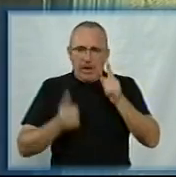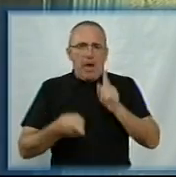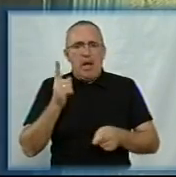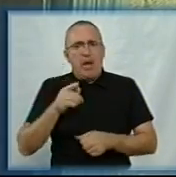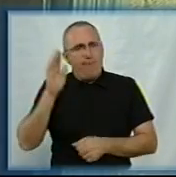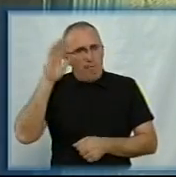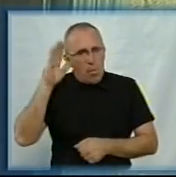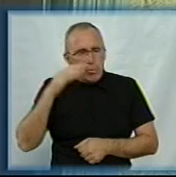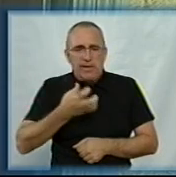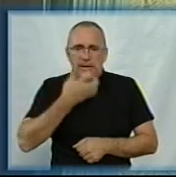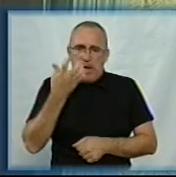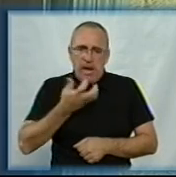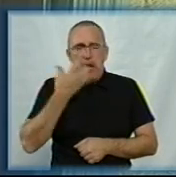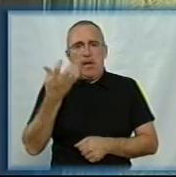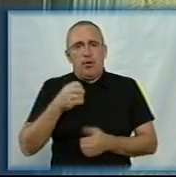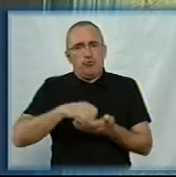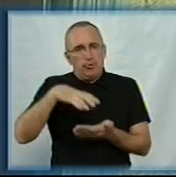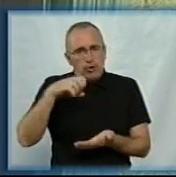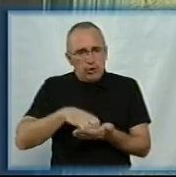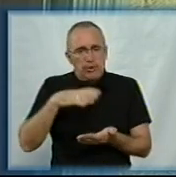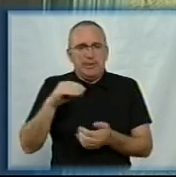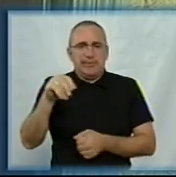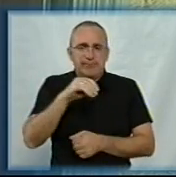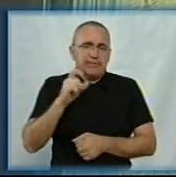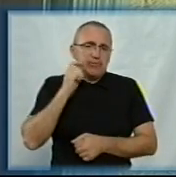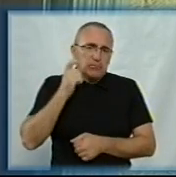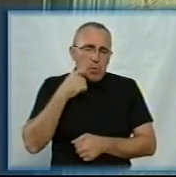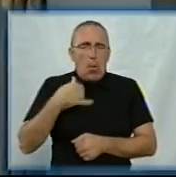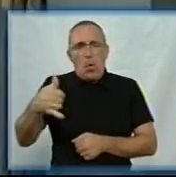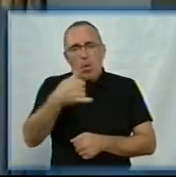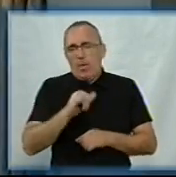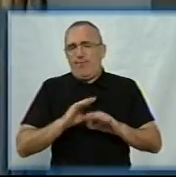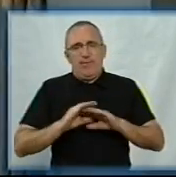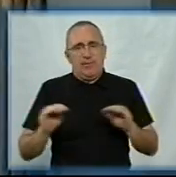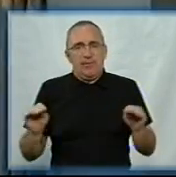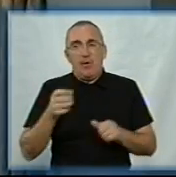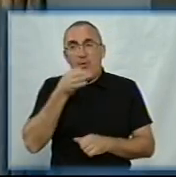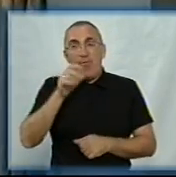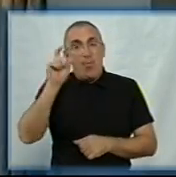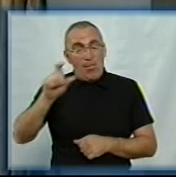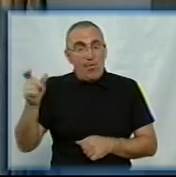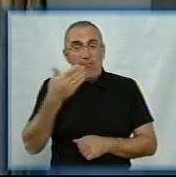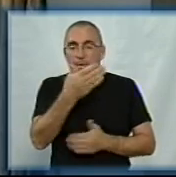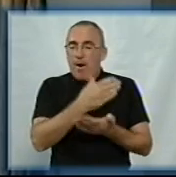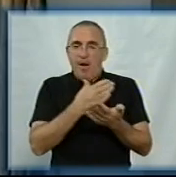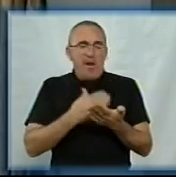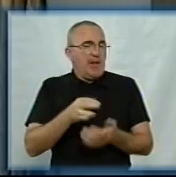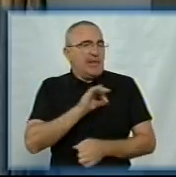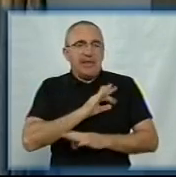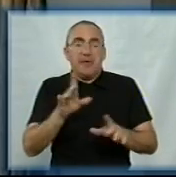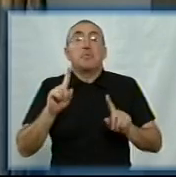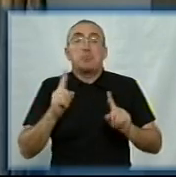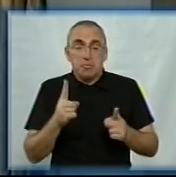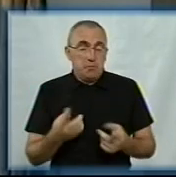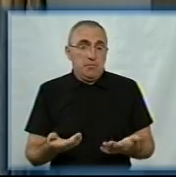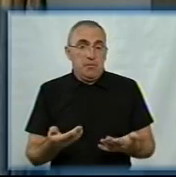вода тепла, це дріжджі, це сіль, цукор, олія і все. Як говорять люди, що ваш хліб дуже невигідний. кажу, чому